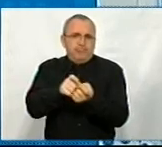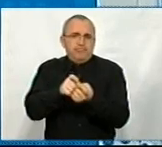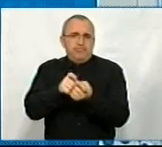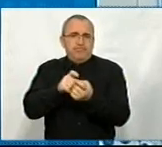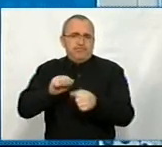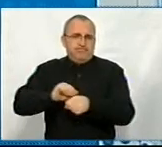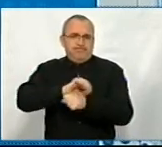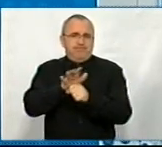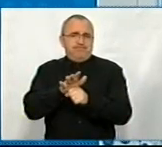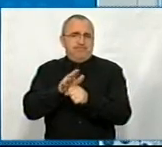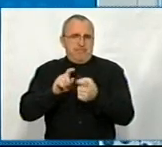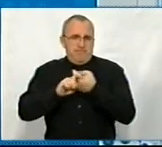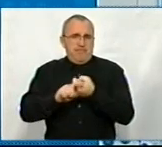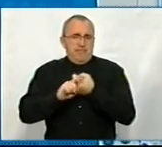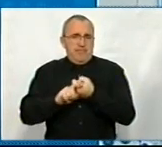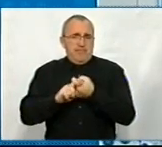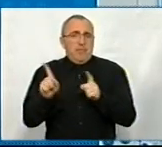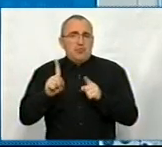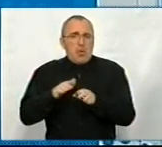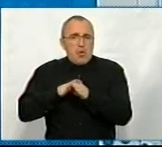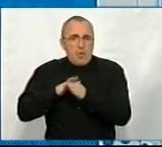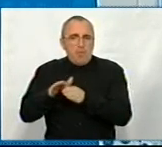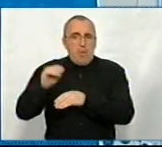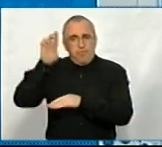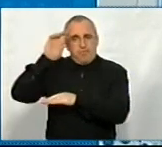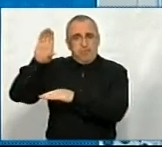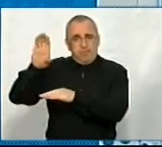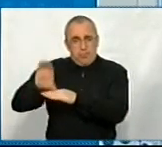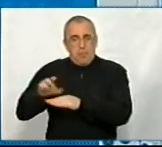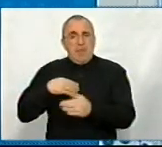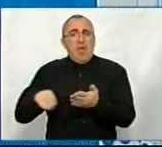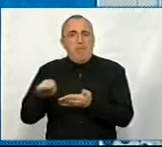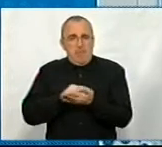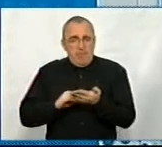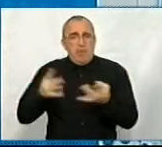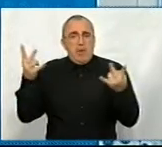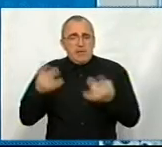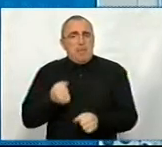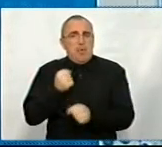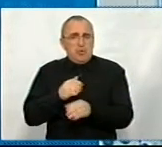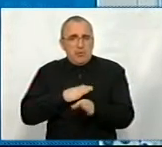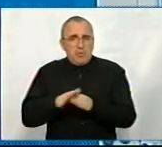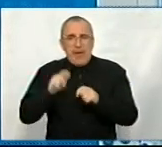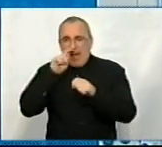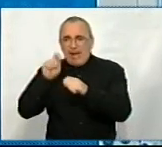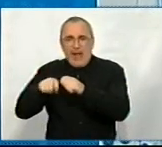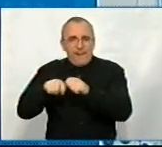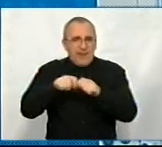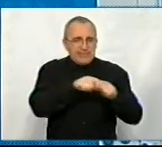А також для того, щоб наповнювався бюджет, тож, я повторюсь, вже потрібно заробити ревізію